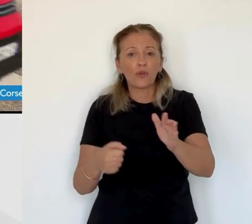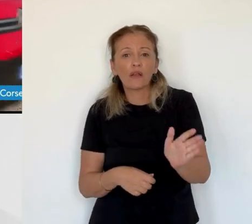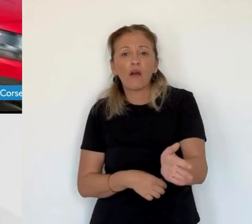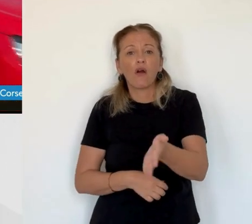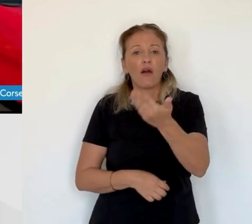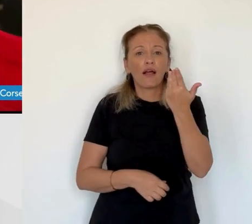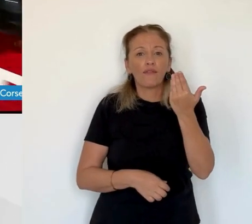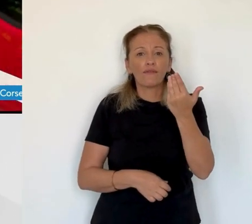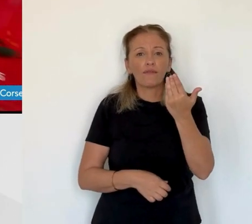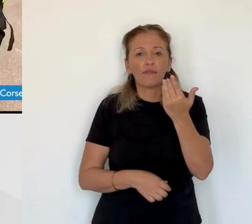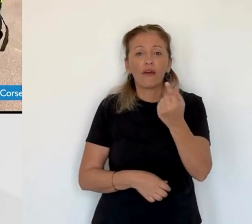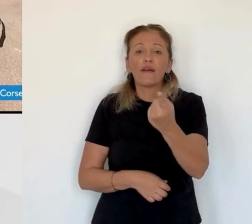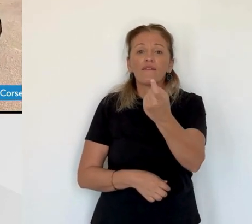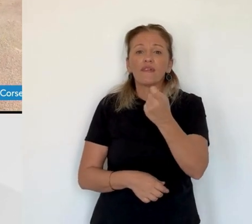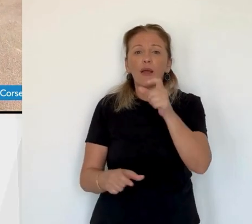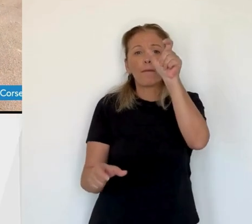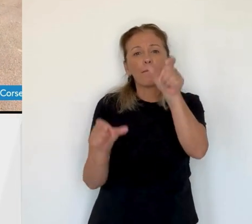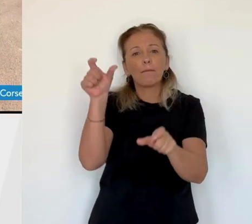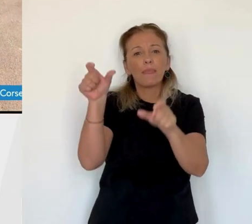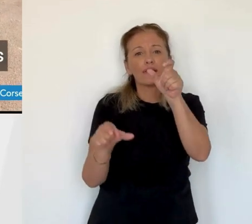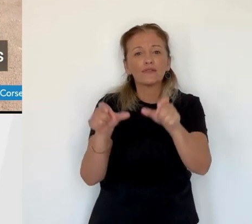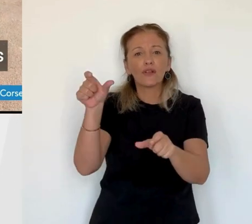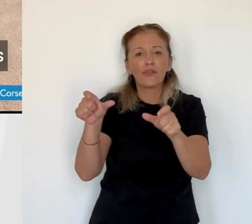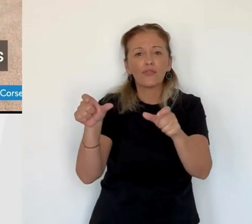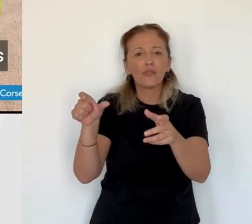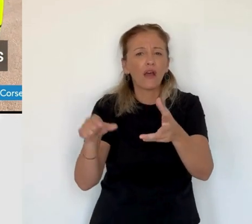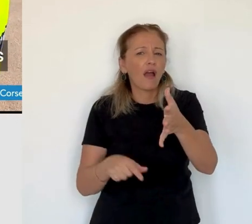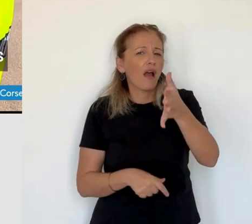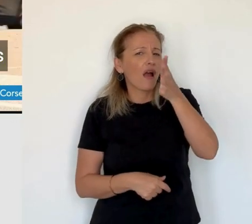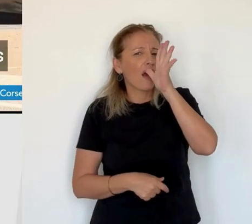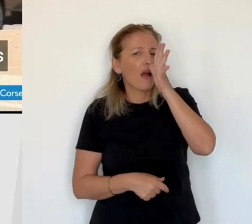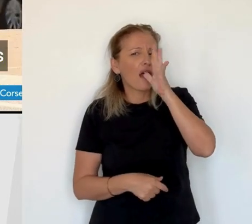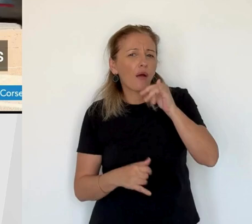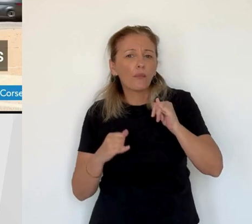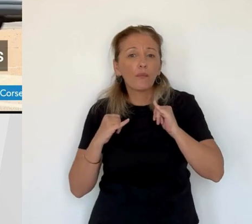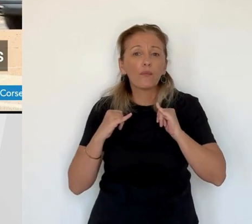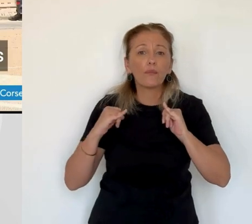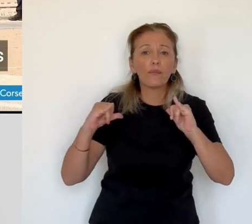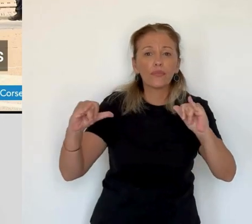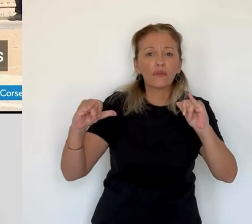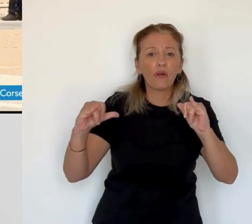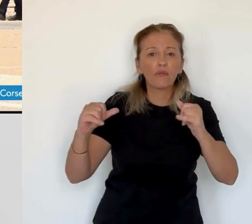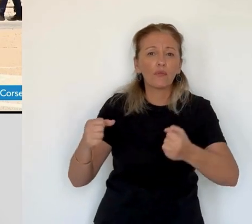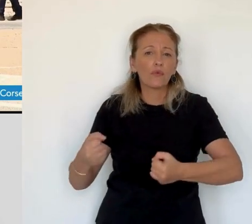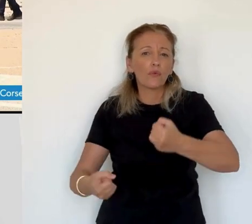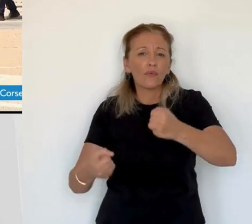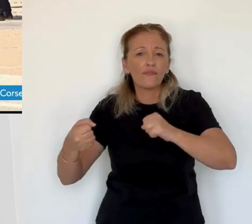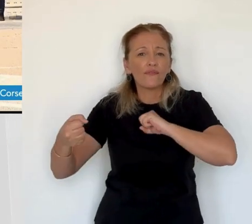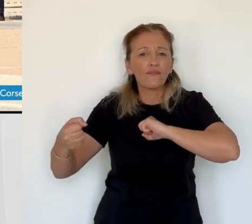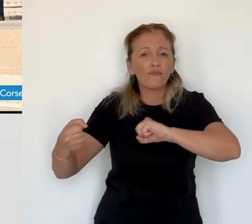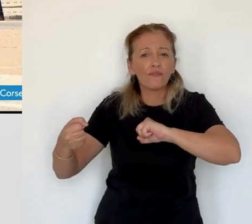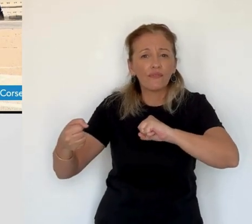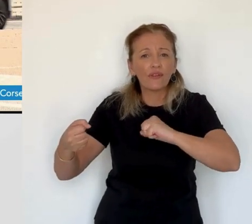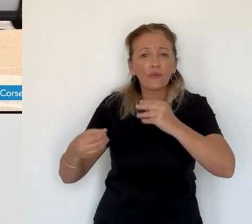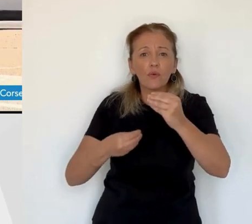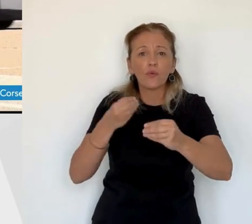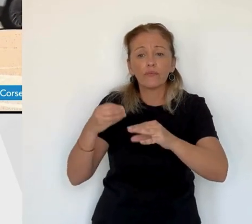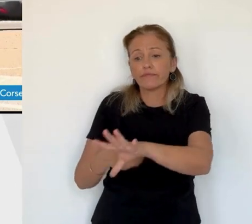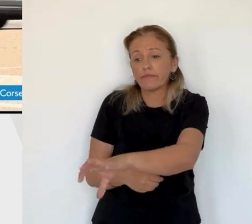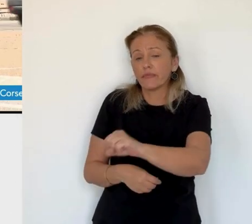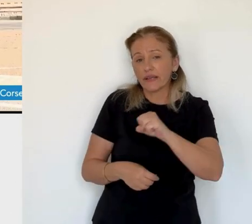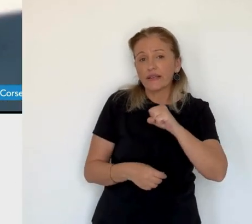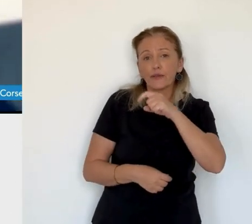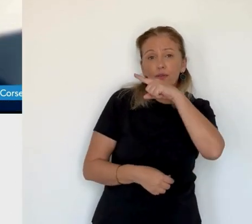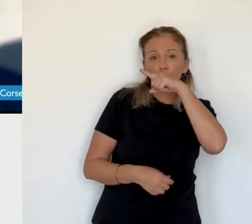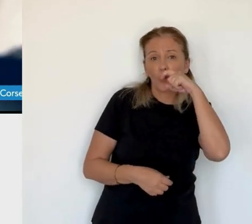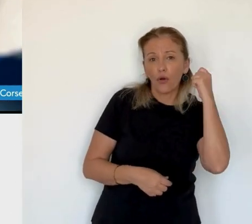pourtant très engagées sur la sécurité routière. Rien qu'en Haute-Corse, cette année, près de 600 permis de conduire ont été retirés. Avec